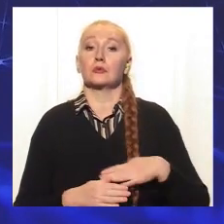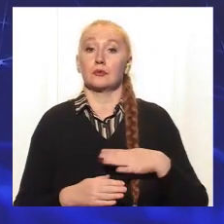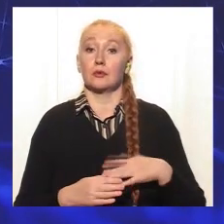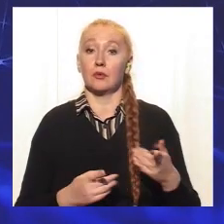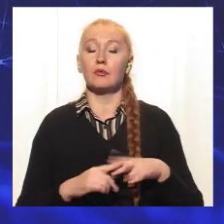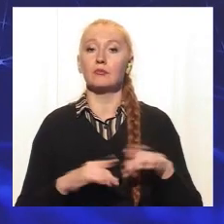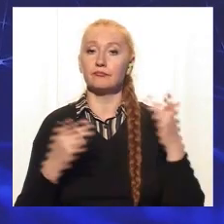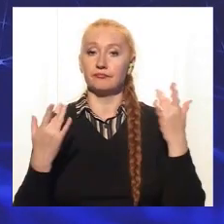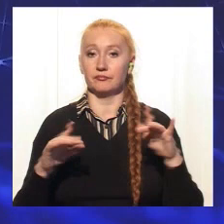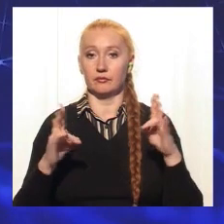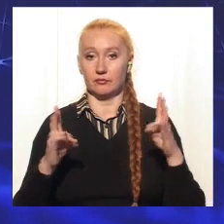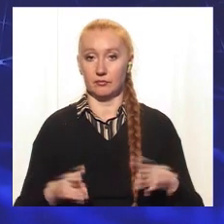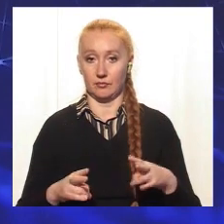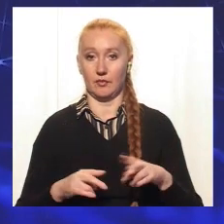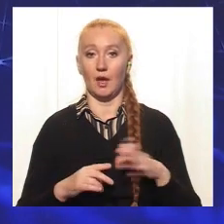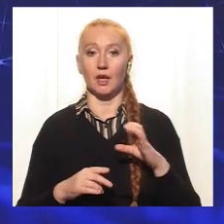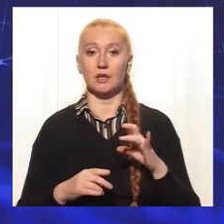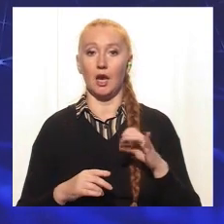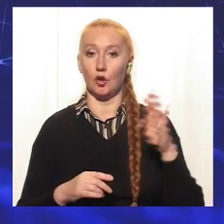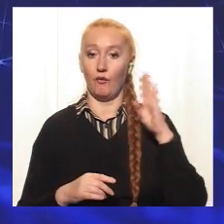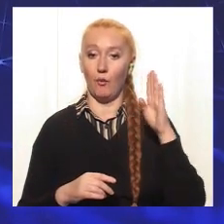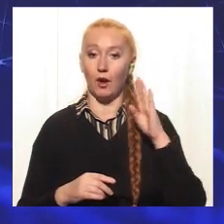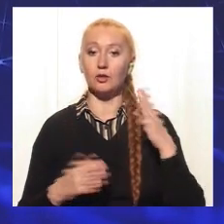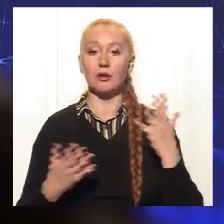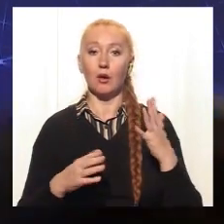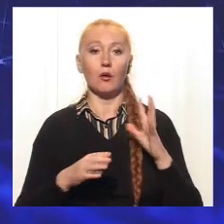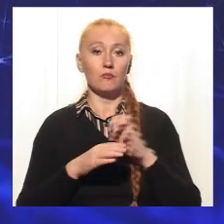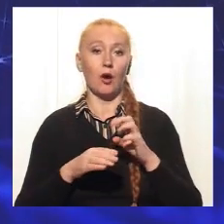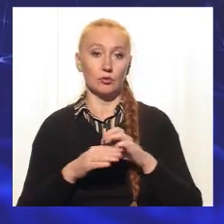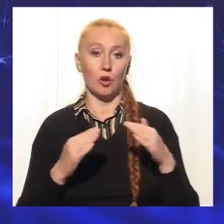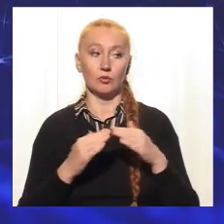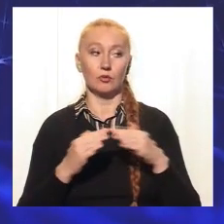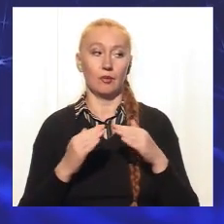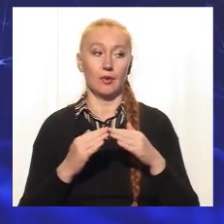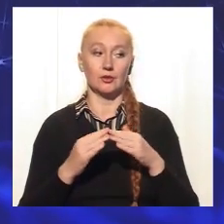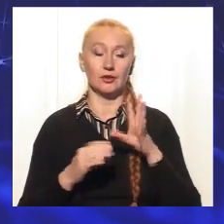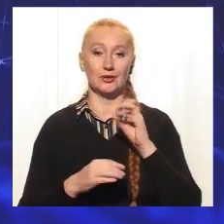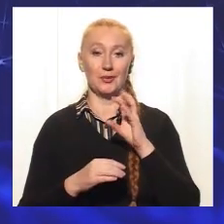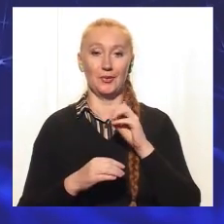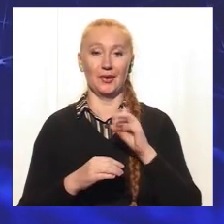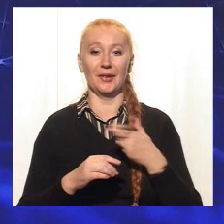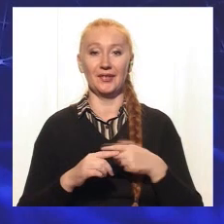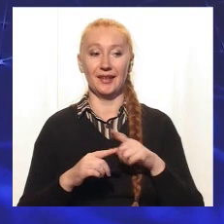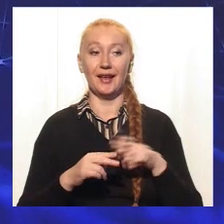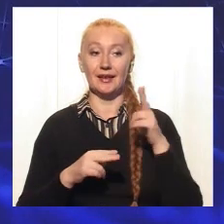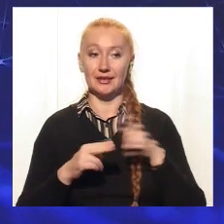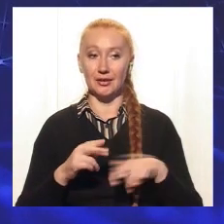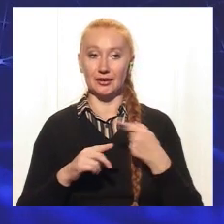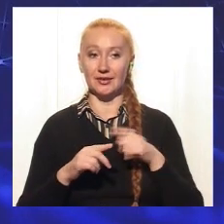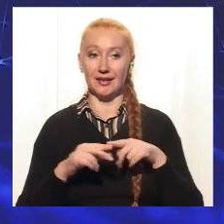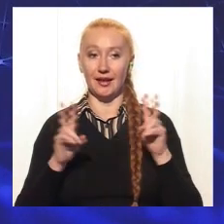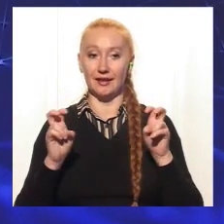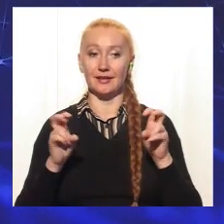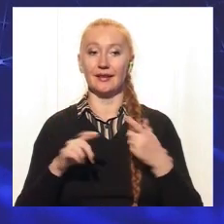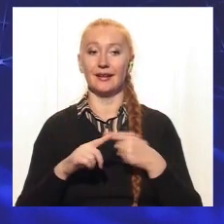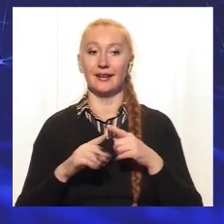нещасний випадок із хлопчиком з Селидова, якого покусали домашні собаки. На завершення цієї теми я